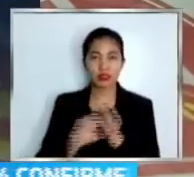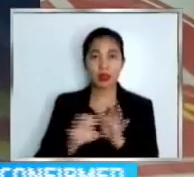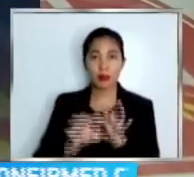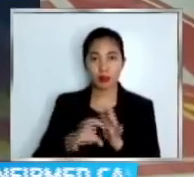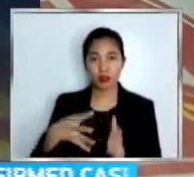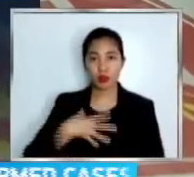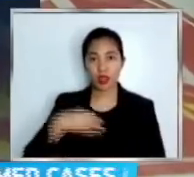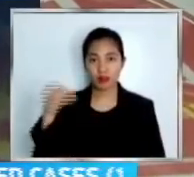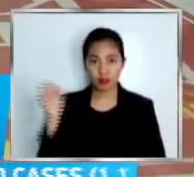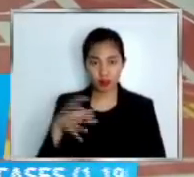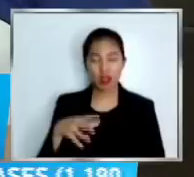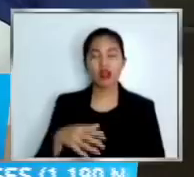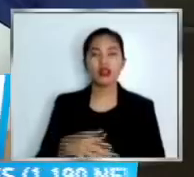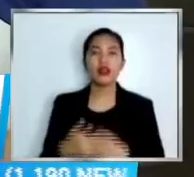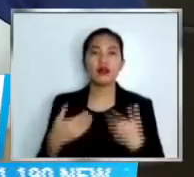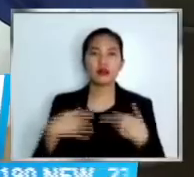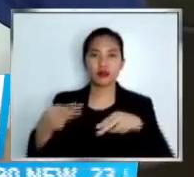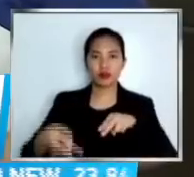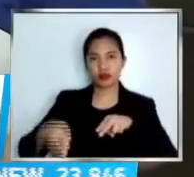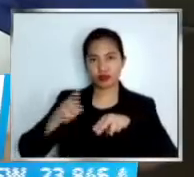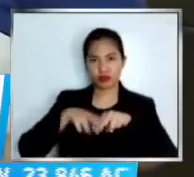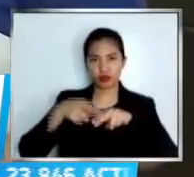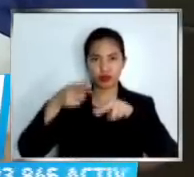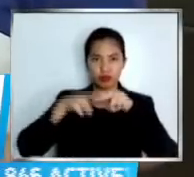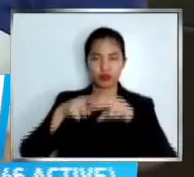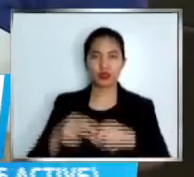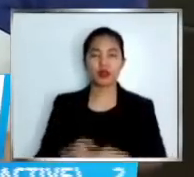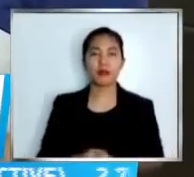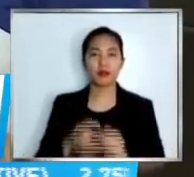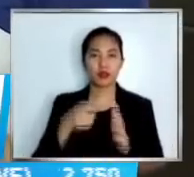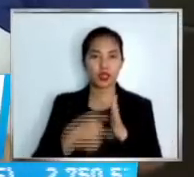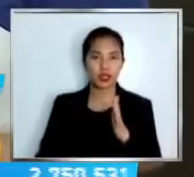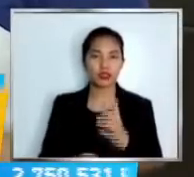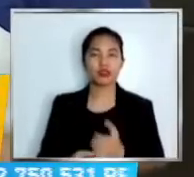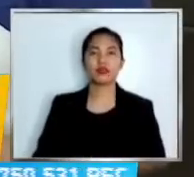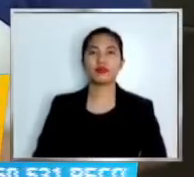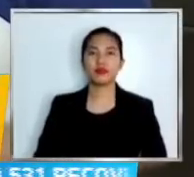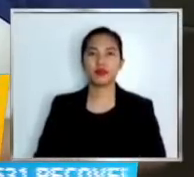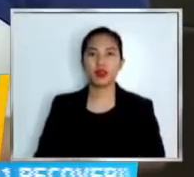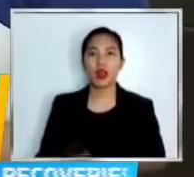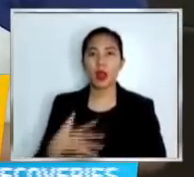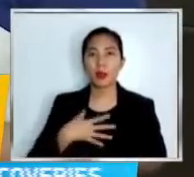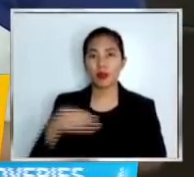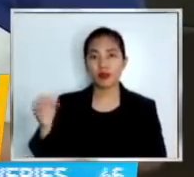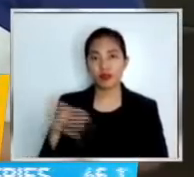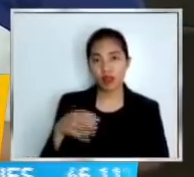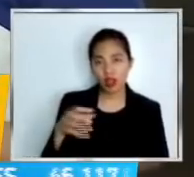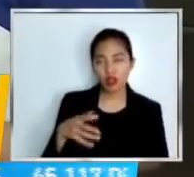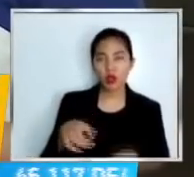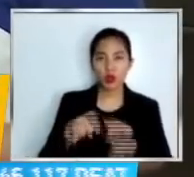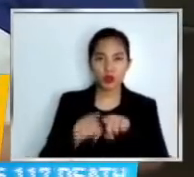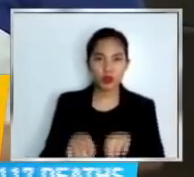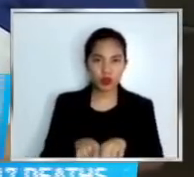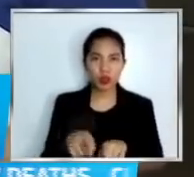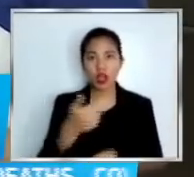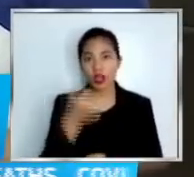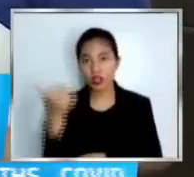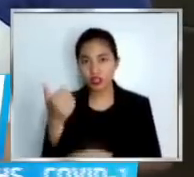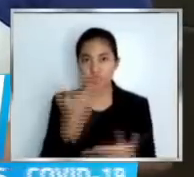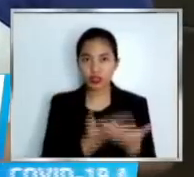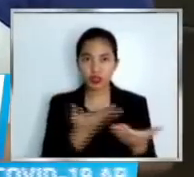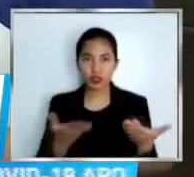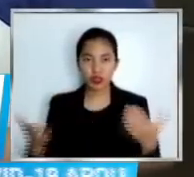mula nung nakaraang taon. Bukod sa pagsipa ng presyo ng harina, tumataas din ang presyo ng ibang sangkap ng tinapay tulad ng